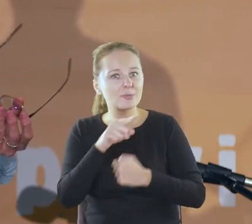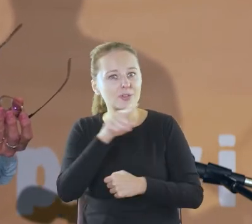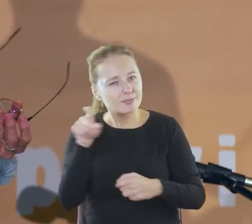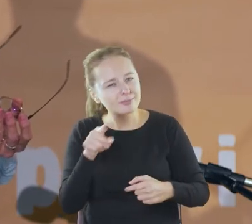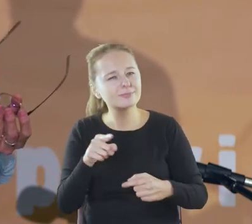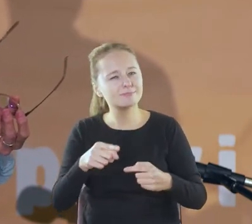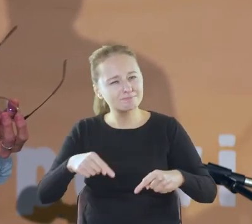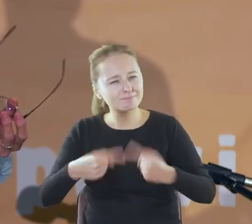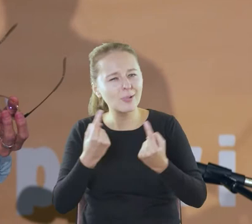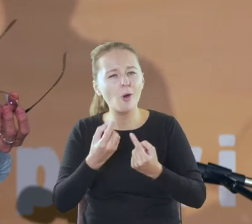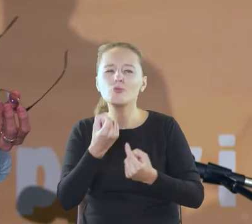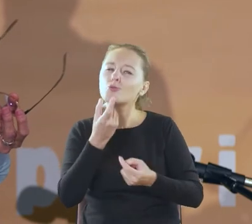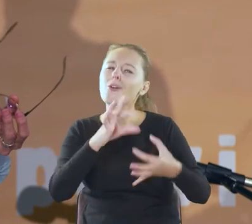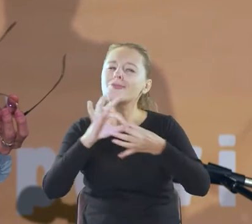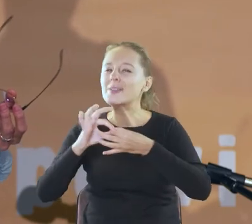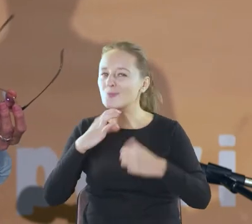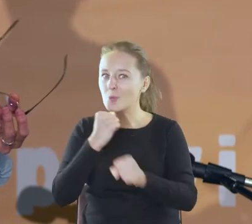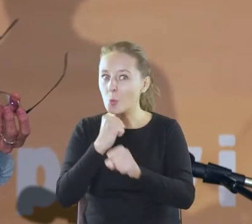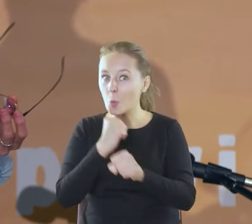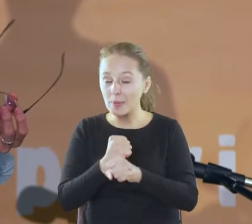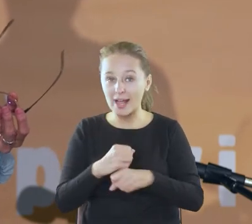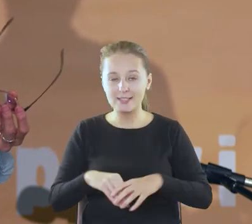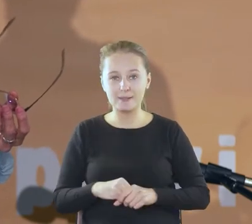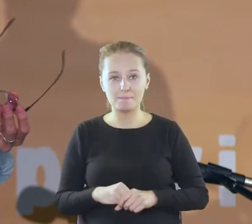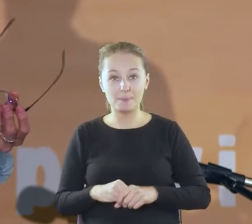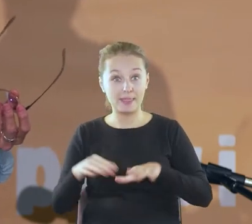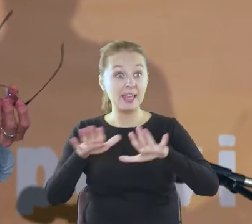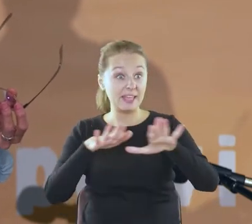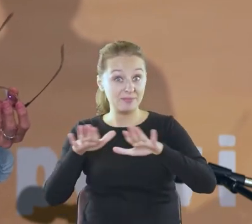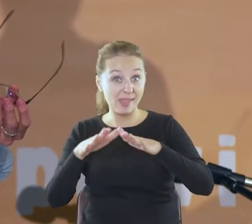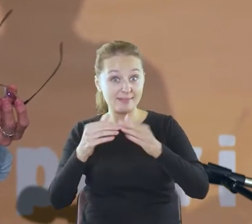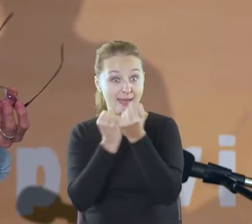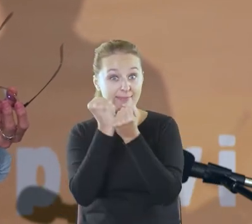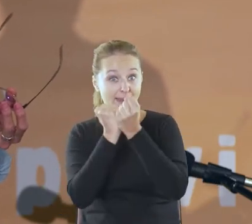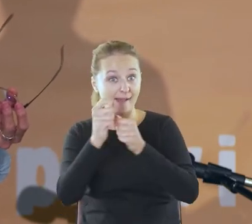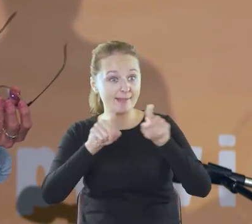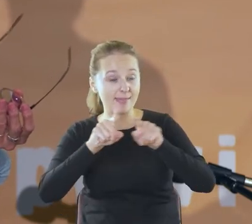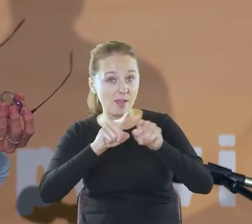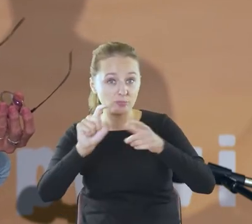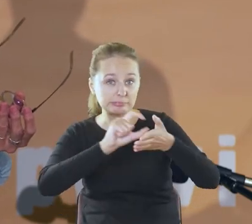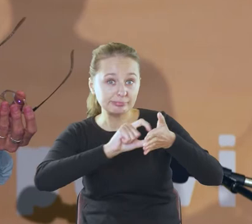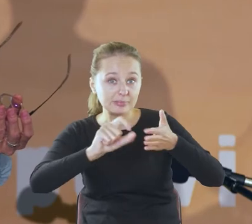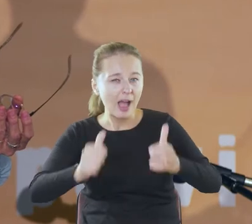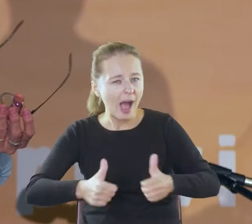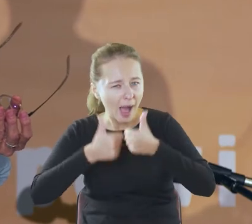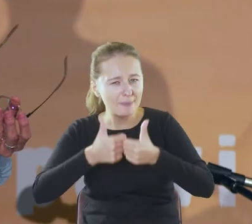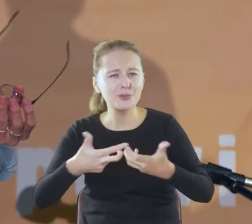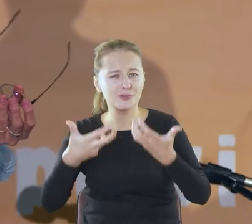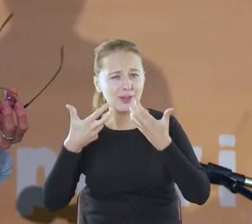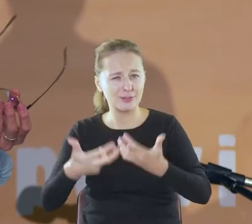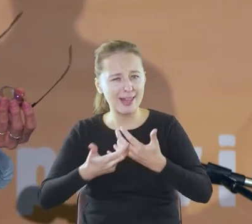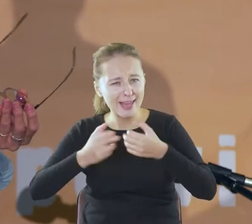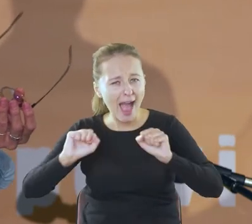namówić na pewien rodzaj współpracy. I w miejscach, które macie na kartkach zaznaczone, abyście zechcieli Państwo